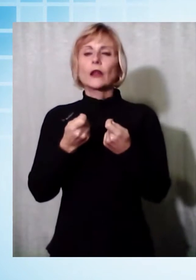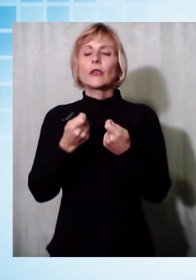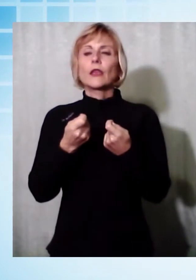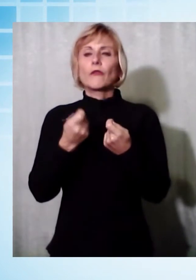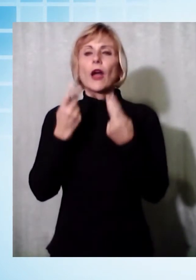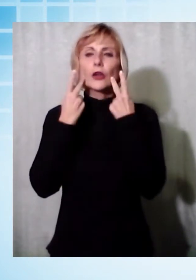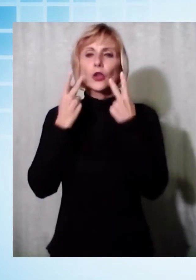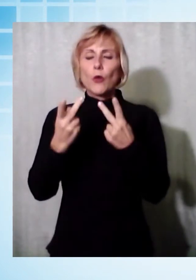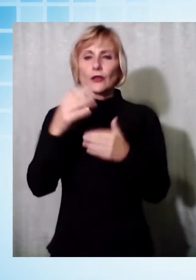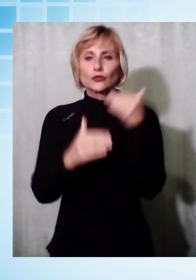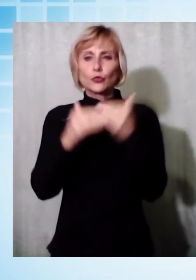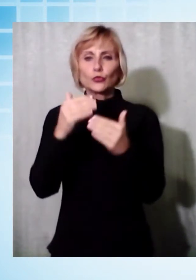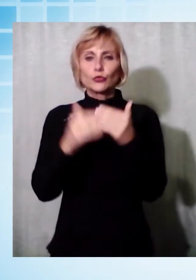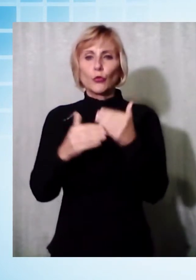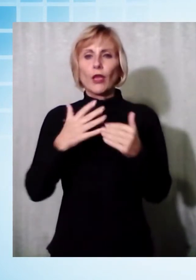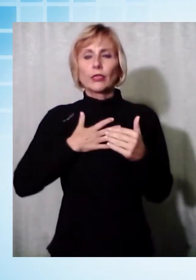disagiate.